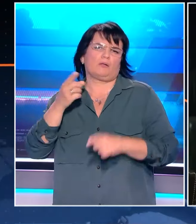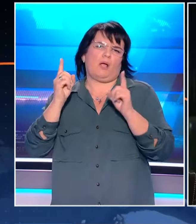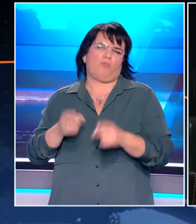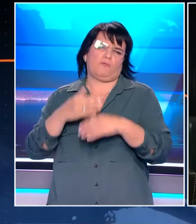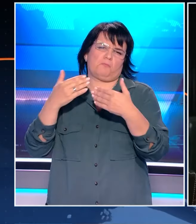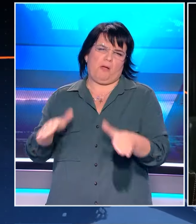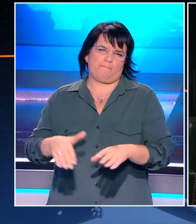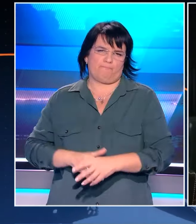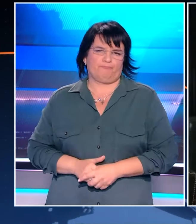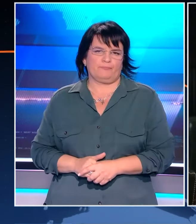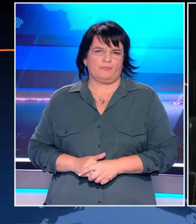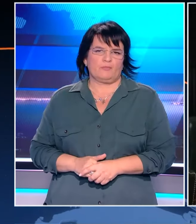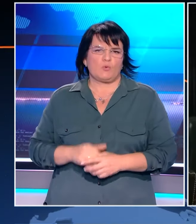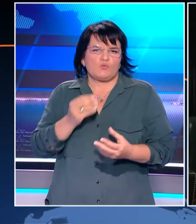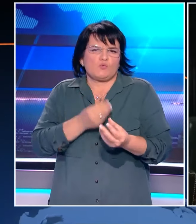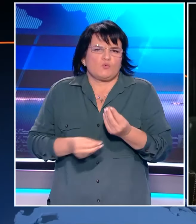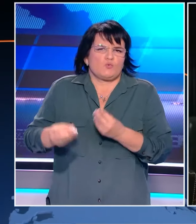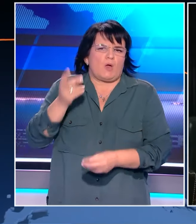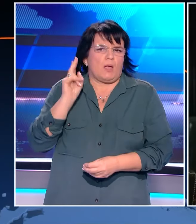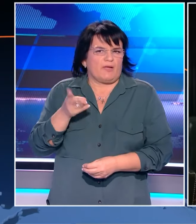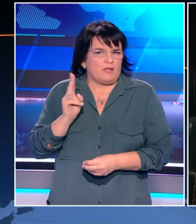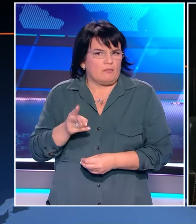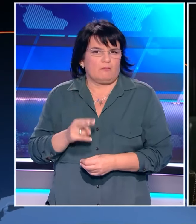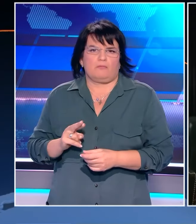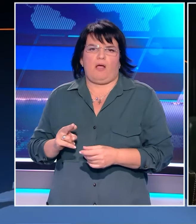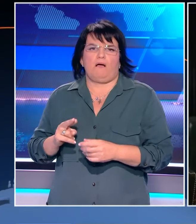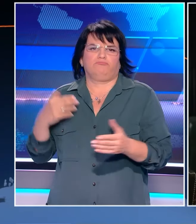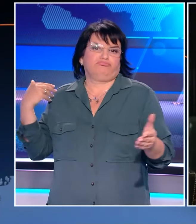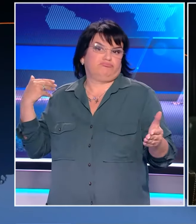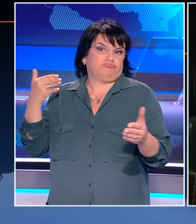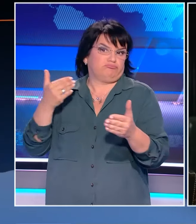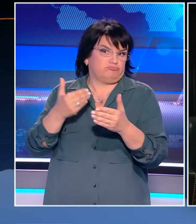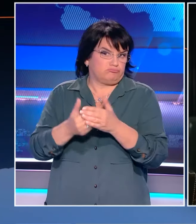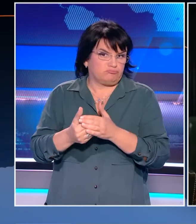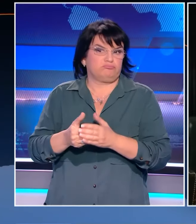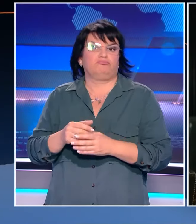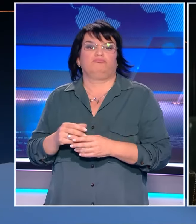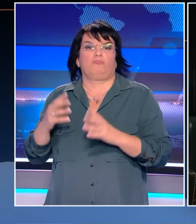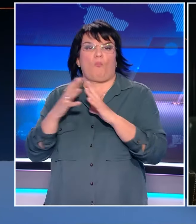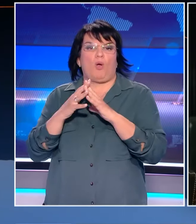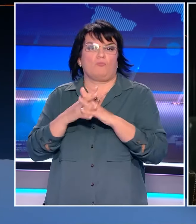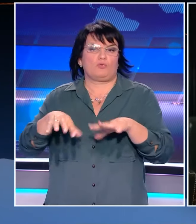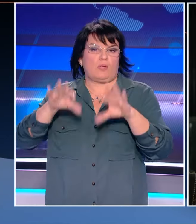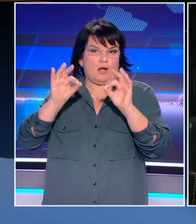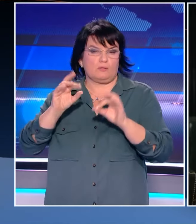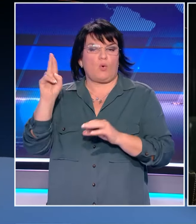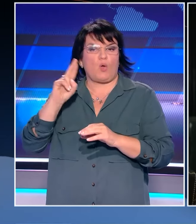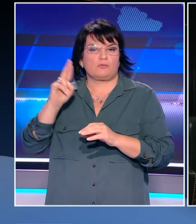Σήμερα είναι ένας από πιο σύγχροι και πιο σύγχροι σύγχροι σύγχροι σύγχροι.